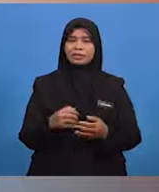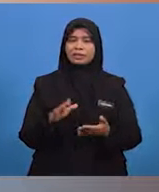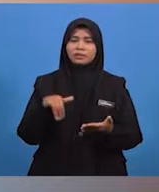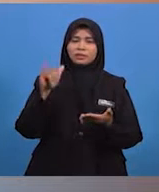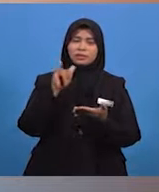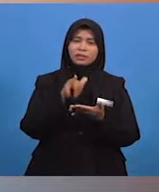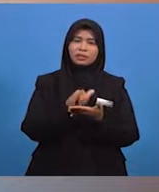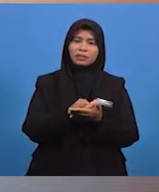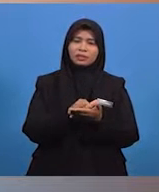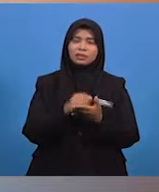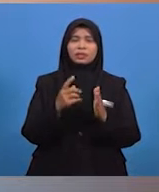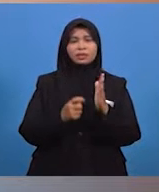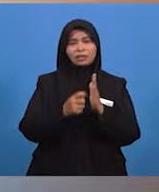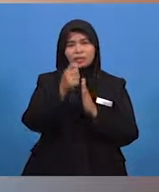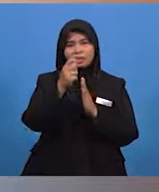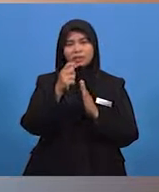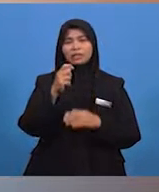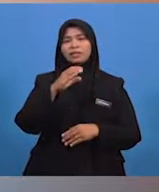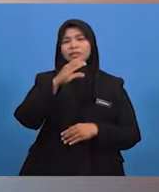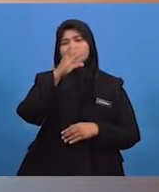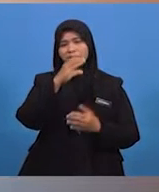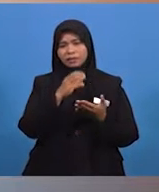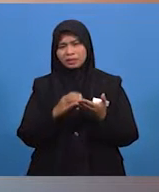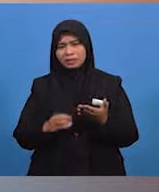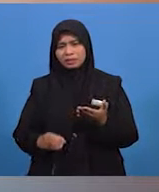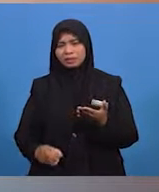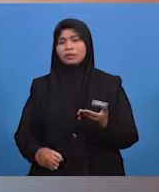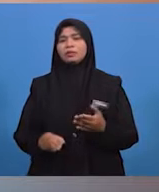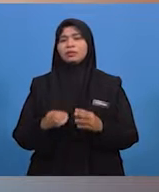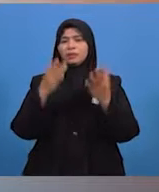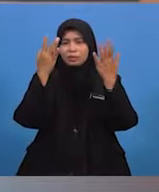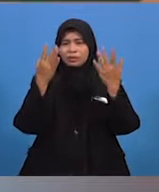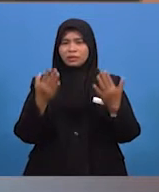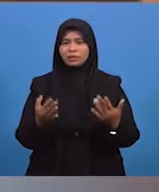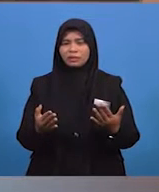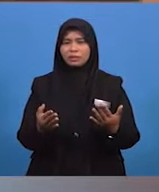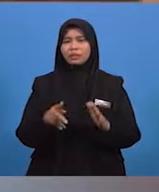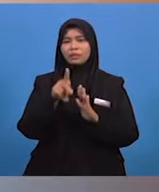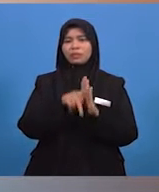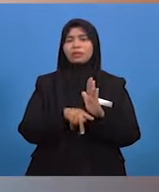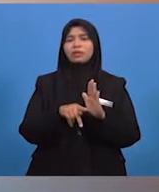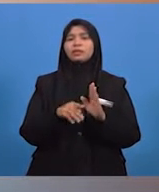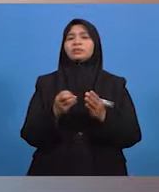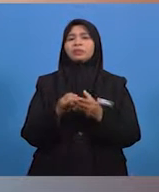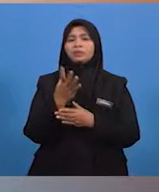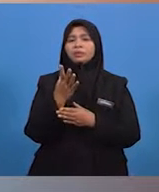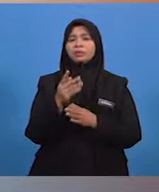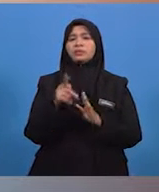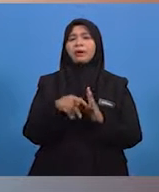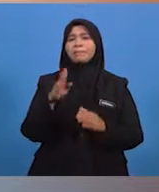iaitu ketinggian cerun, hujan lembat, kurang nitupan tumbuhan, pembalakan,